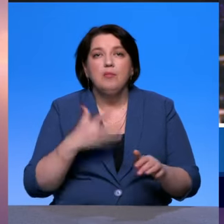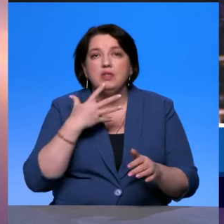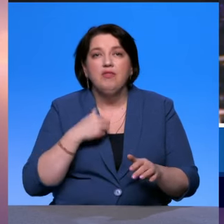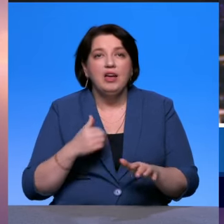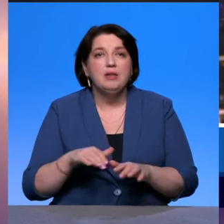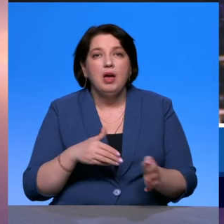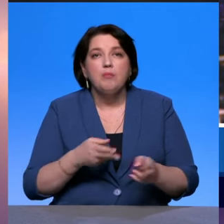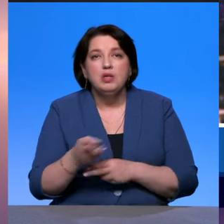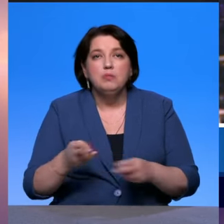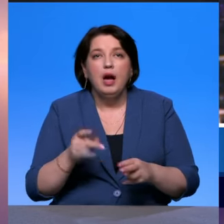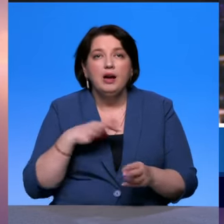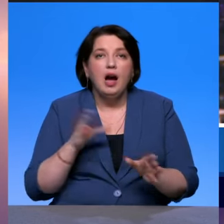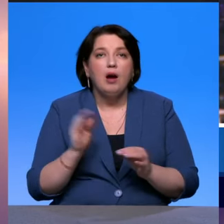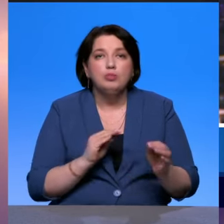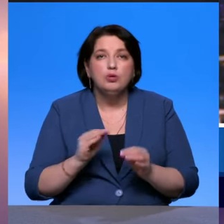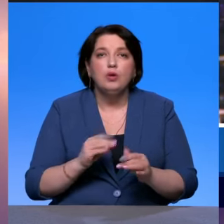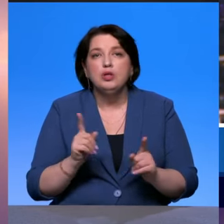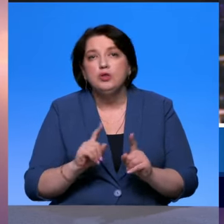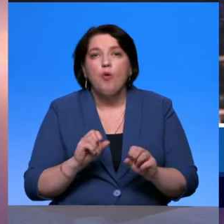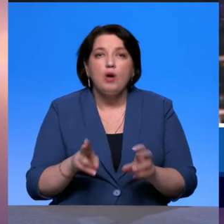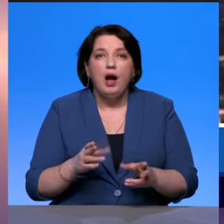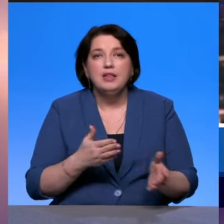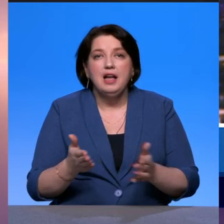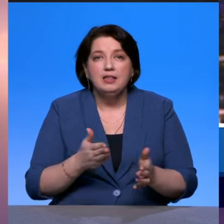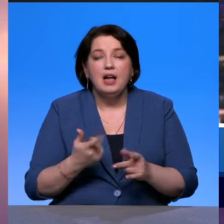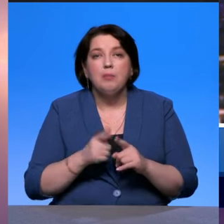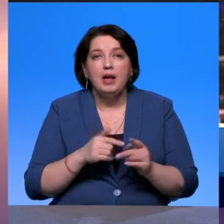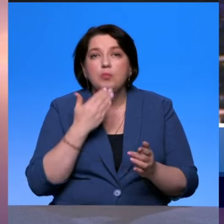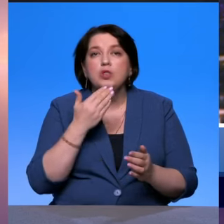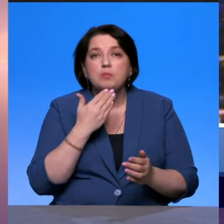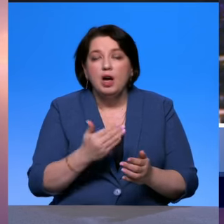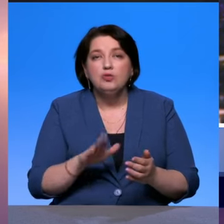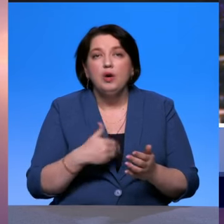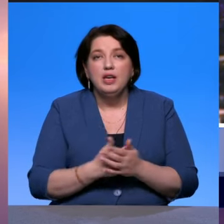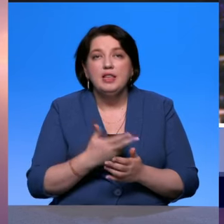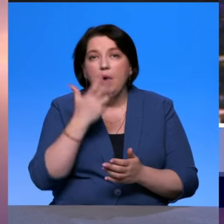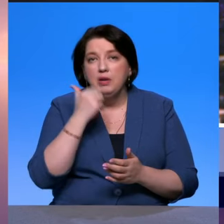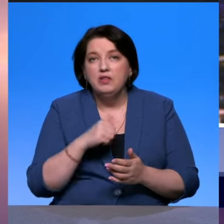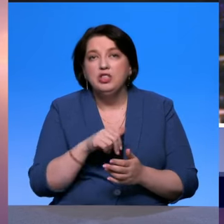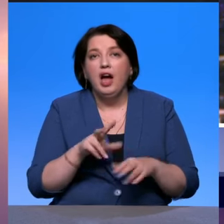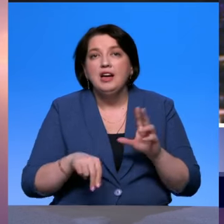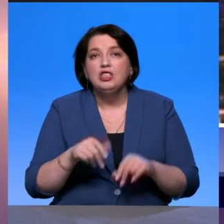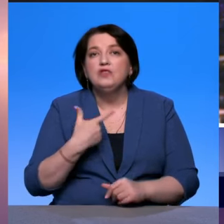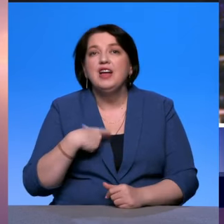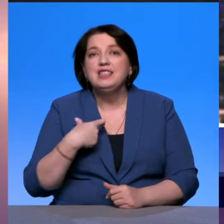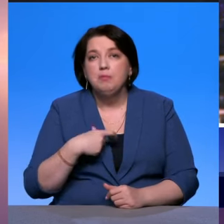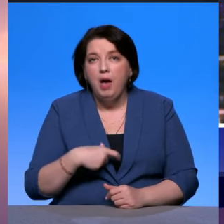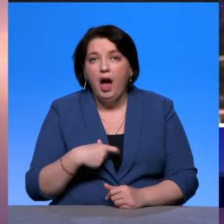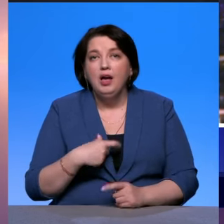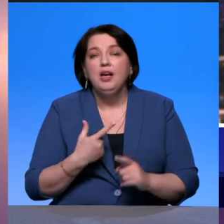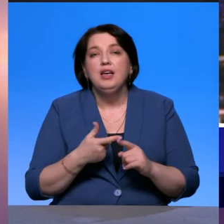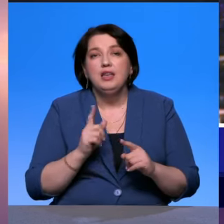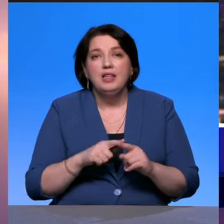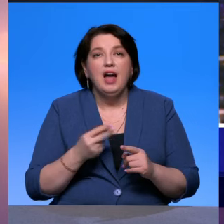как обустроиться, что и как перемещаться. Я поэтому и спрашиваю, означает ли это привычка рассчитывать на себя, что вы пока, в общем, как-то, ну,